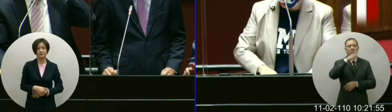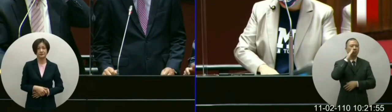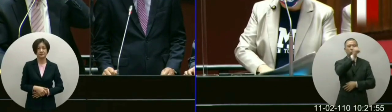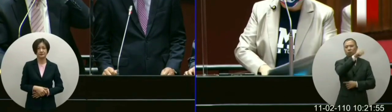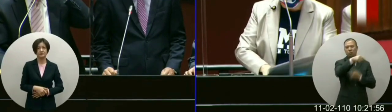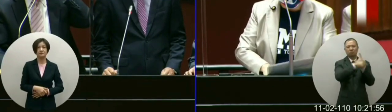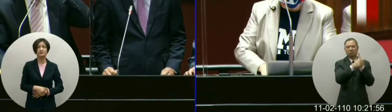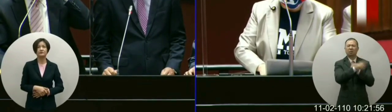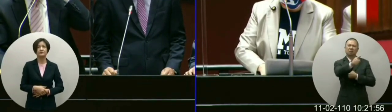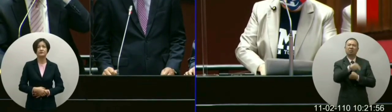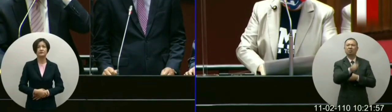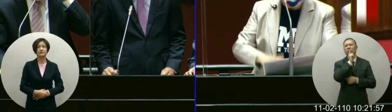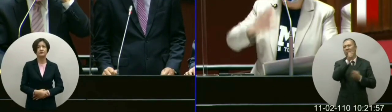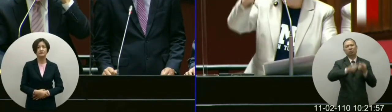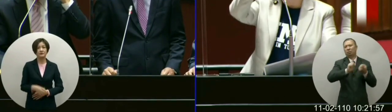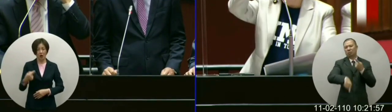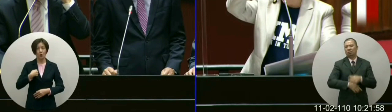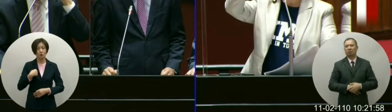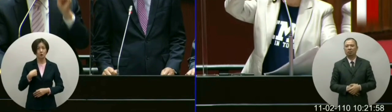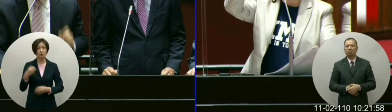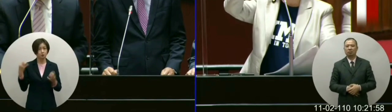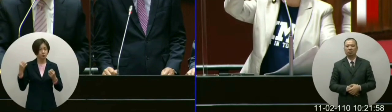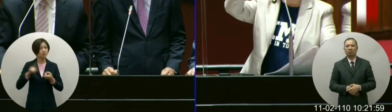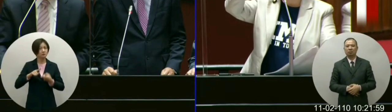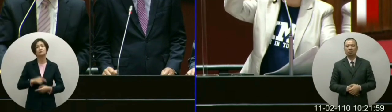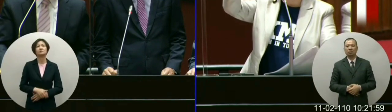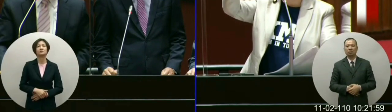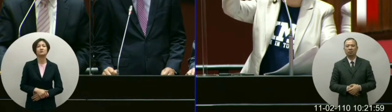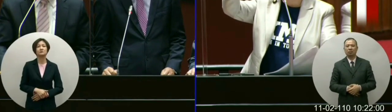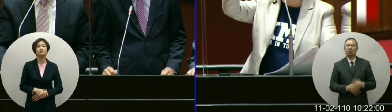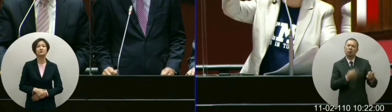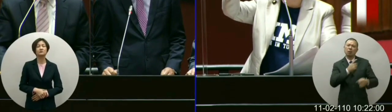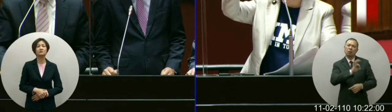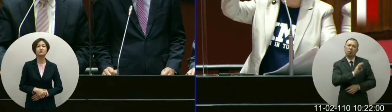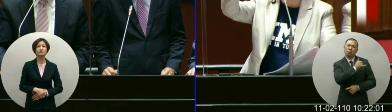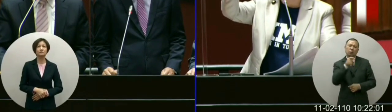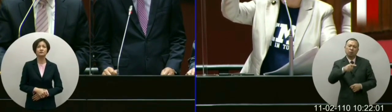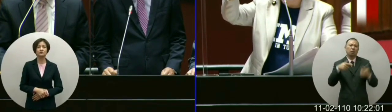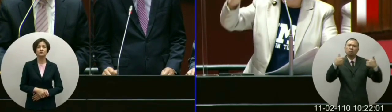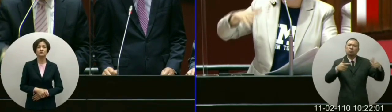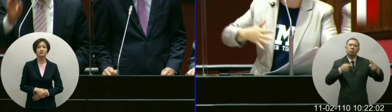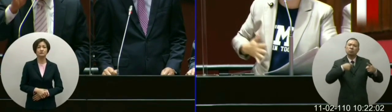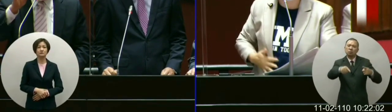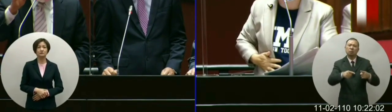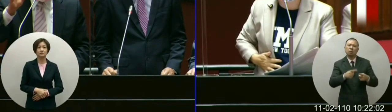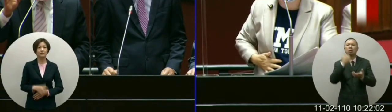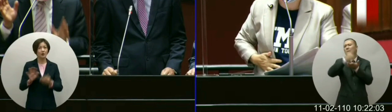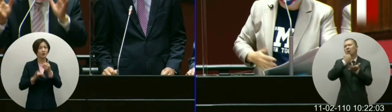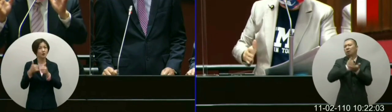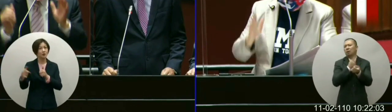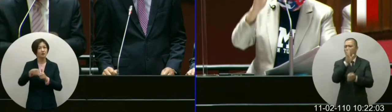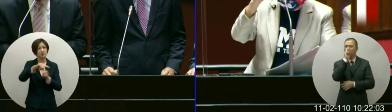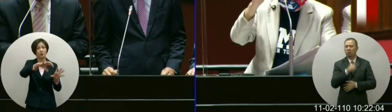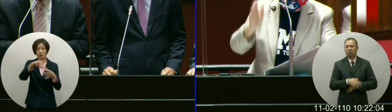我不想听到不正确的讯息我们也不要去缴那个不是会员国的通行费人民已经很苦这个